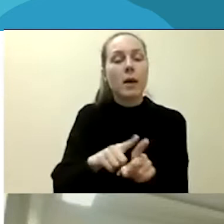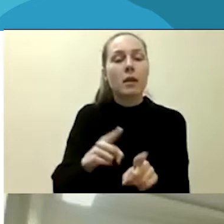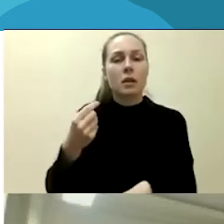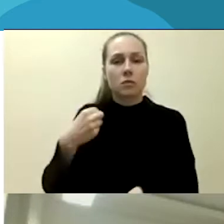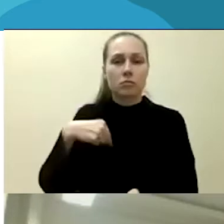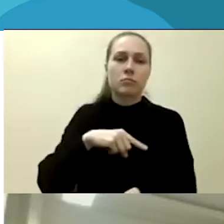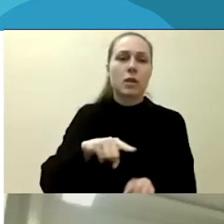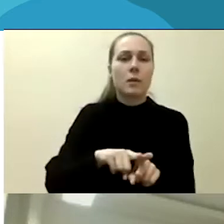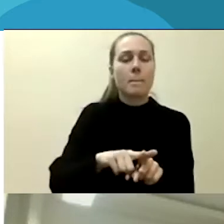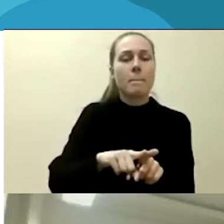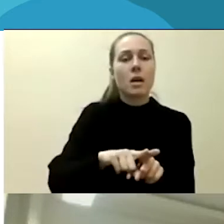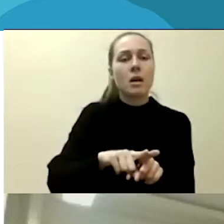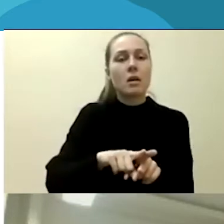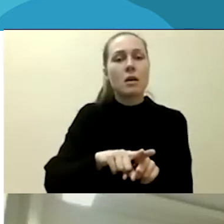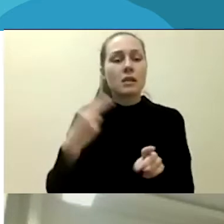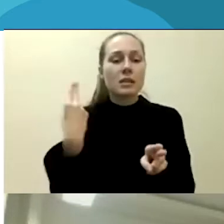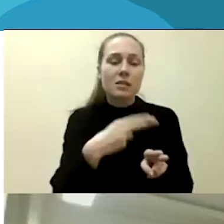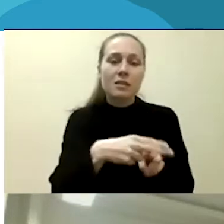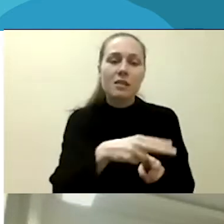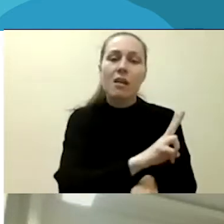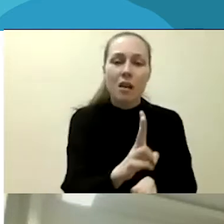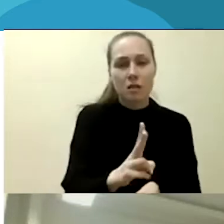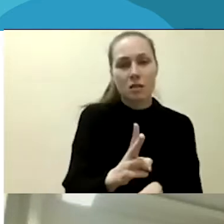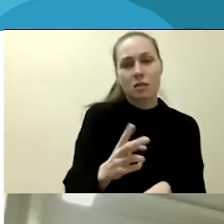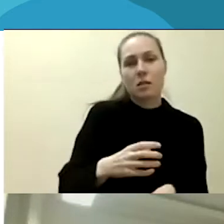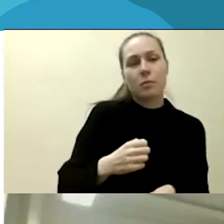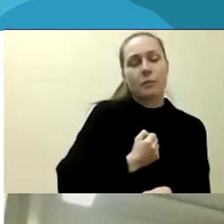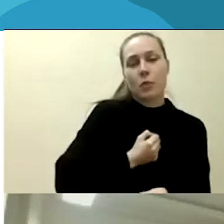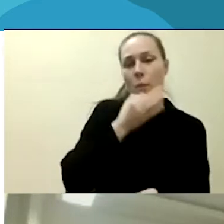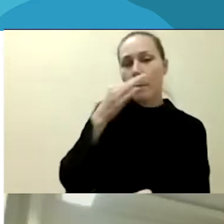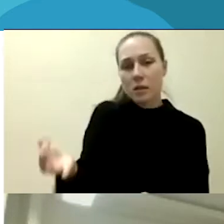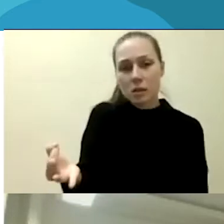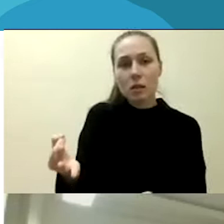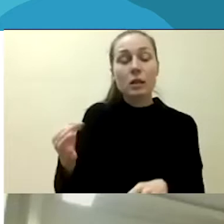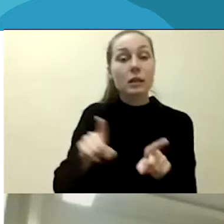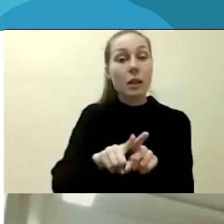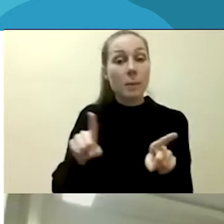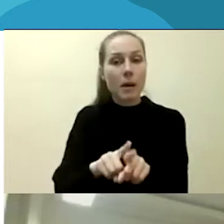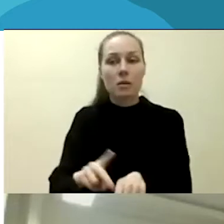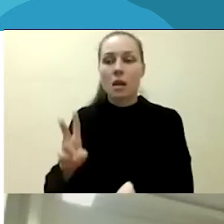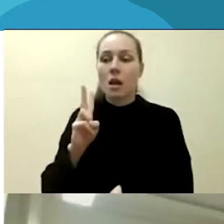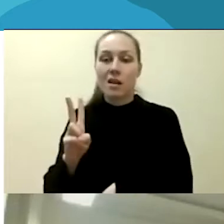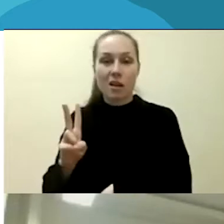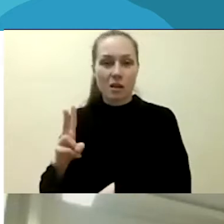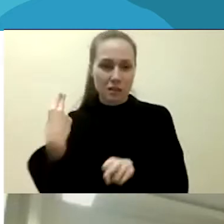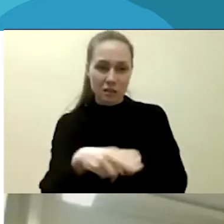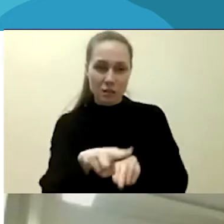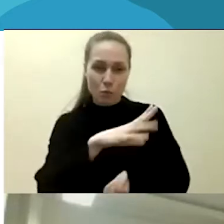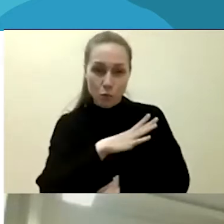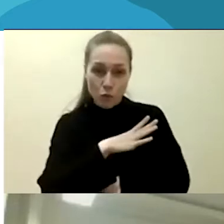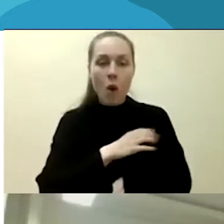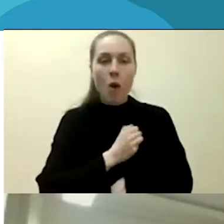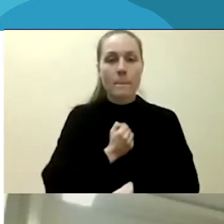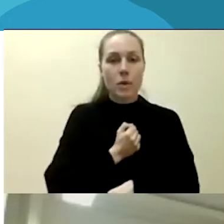Taip pat asmenys bijo, kad kaltininkas gali imtis kažkokių atsakomųjų veiksmų. Be to,